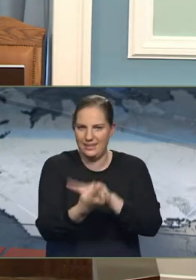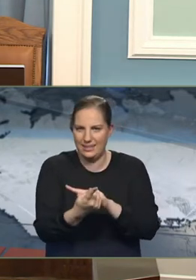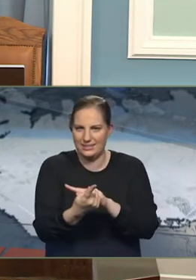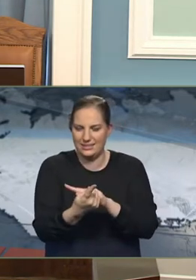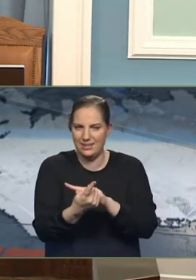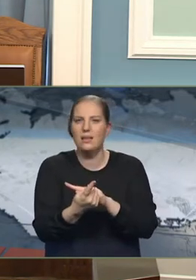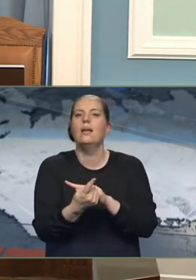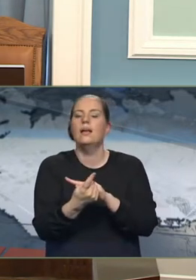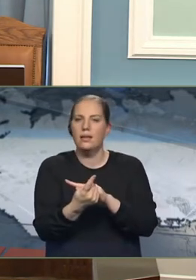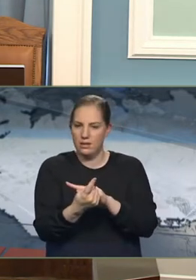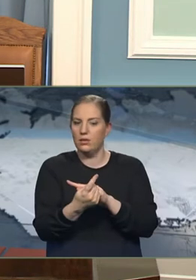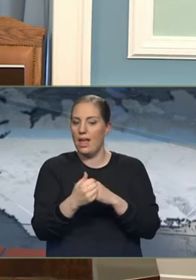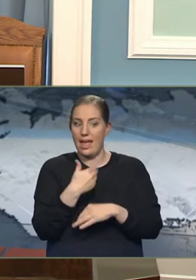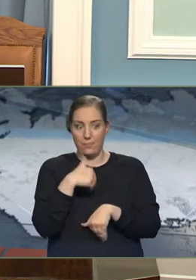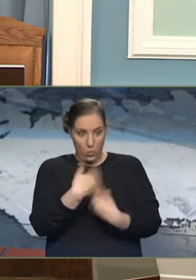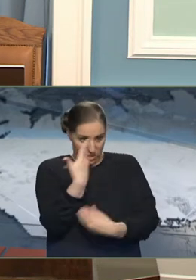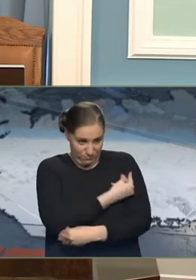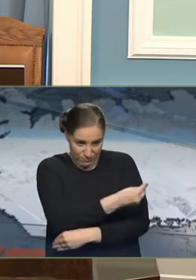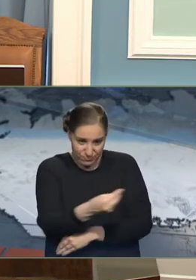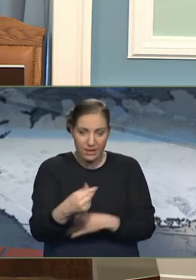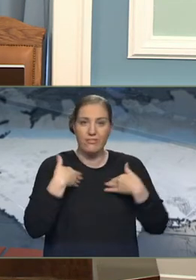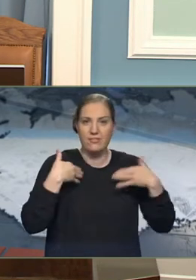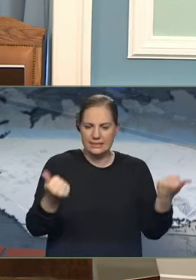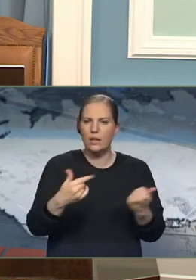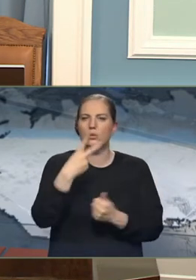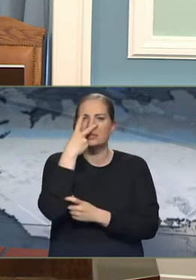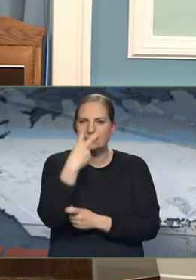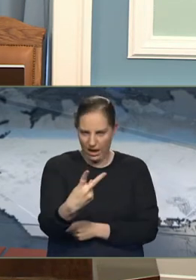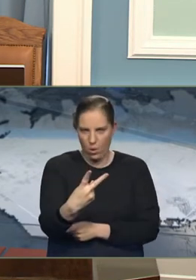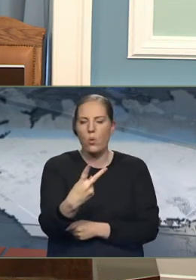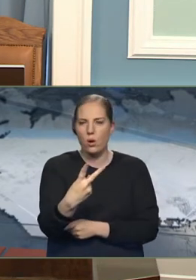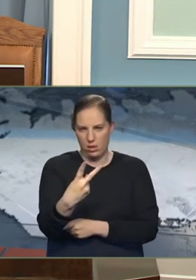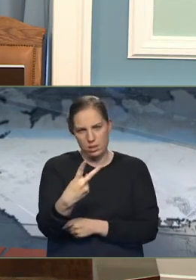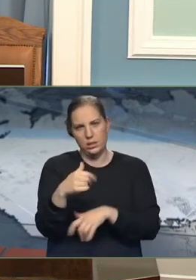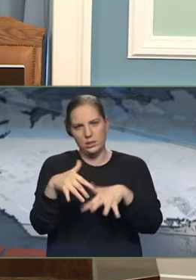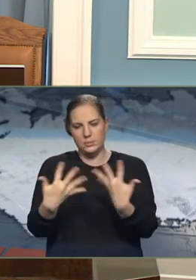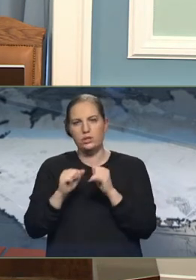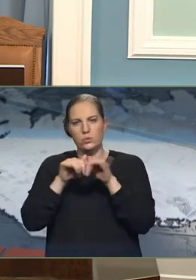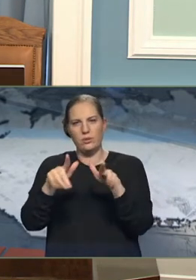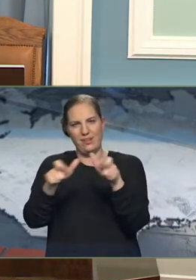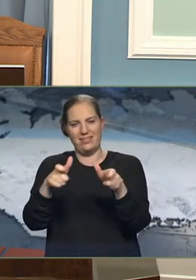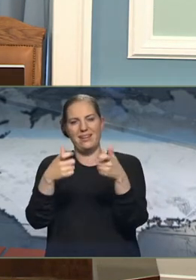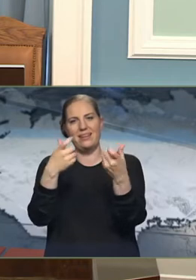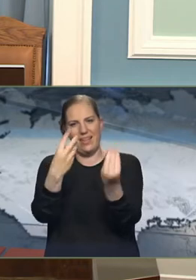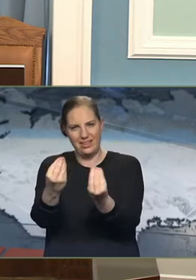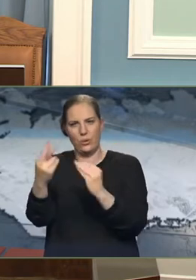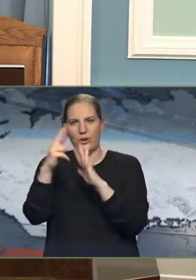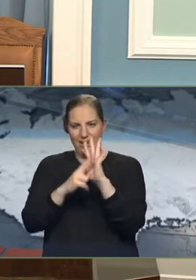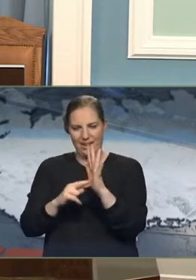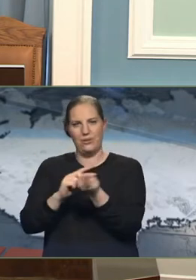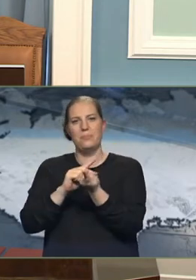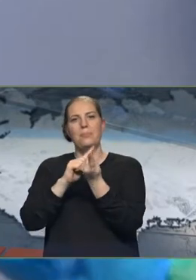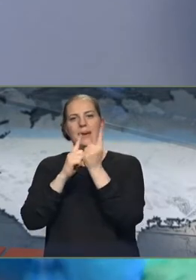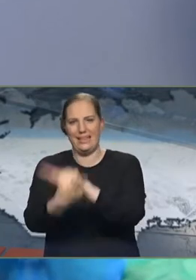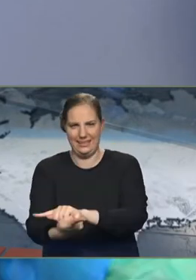sjá að marktæk áhrif til ég á sóttvarnar ástafanir innanlands þegar sá hópur hefur fengið